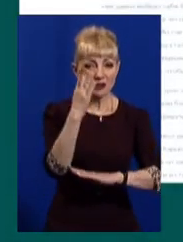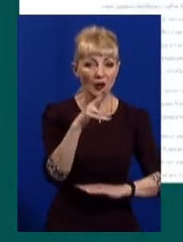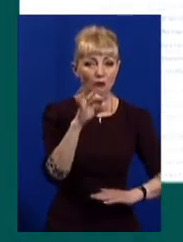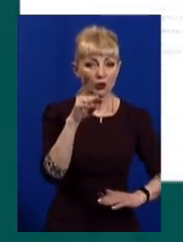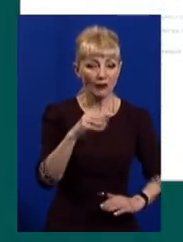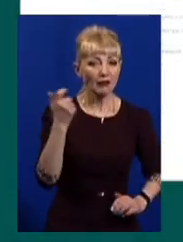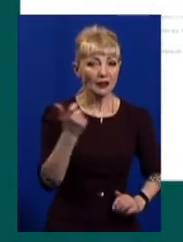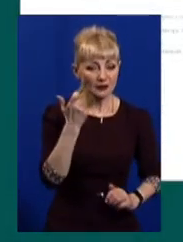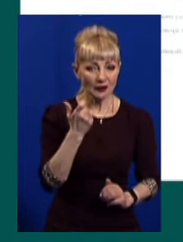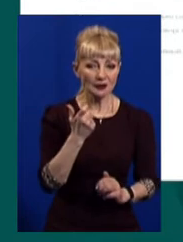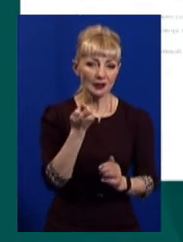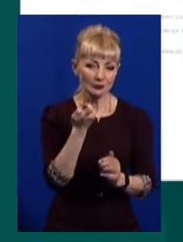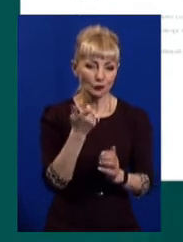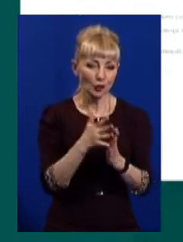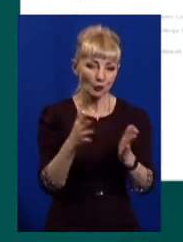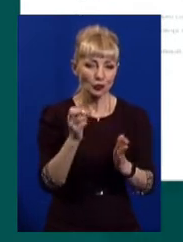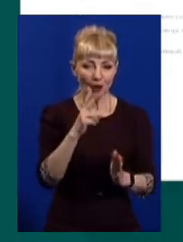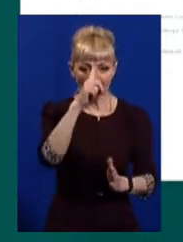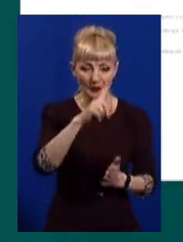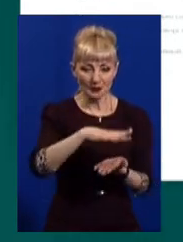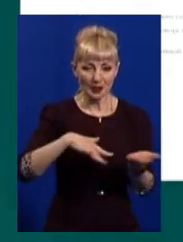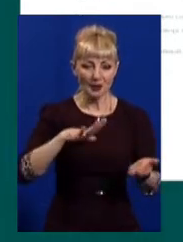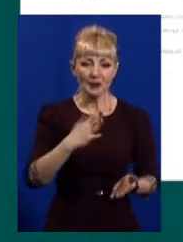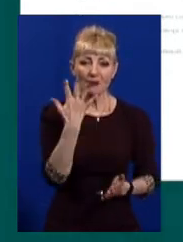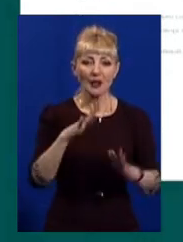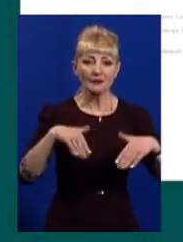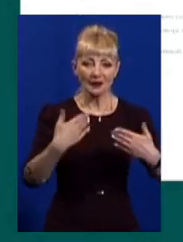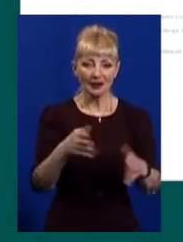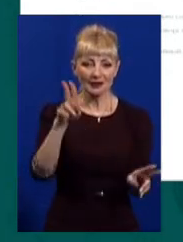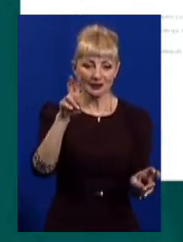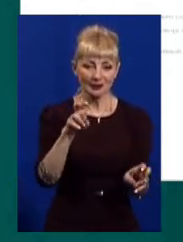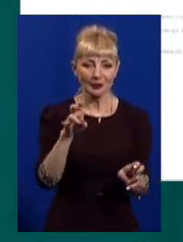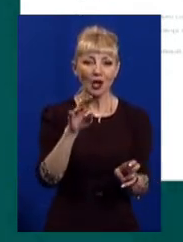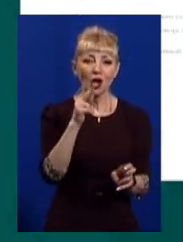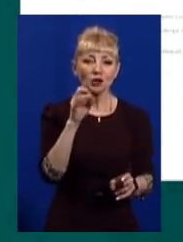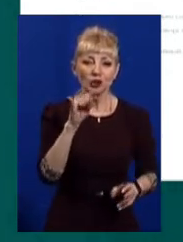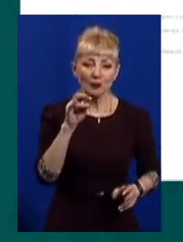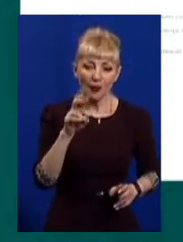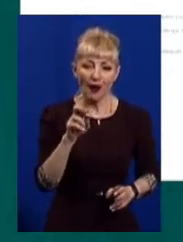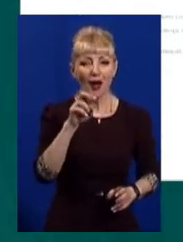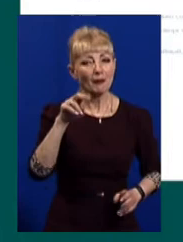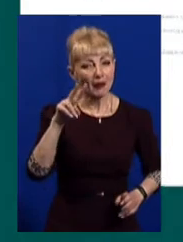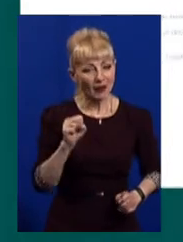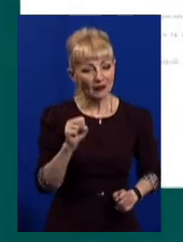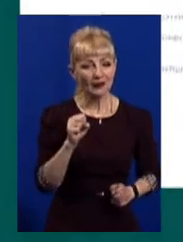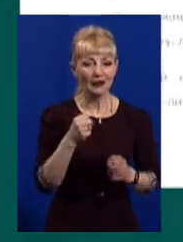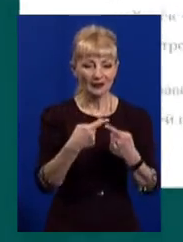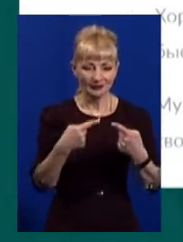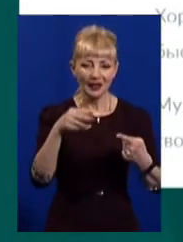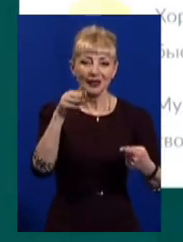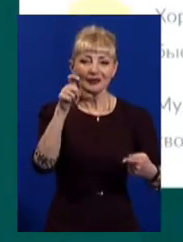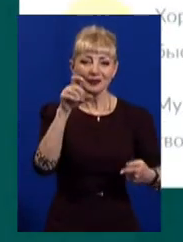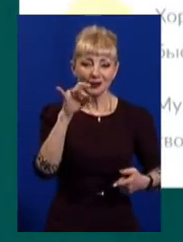харків'янина тривало трохи більше, як місяць. Було п'ять варіантів символу – черепаха, білка, гепард, мураха та Тхір. За останній